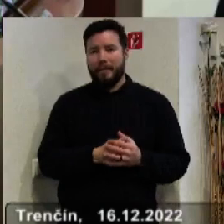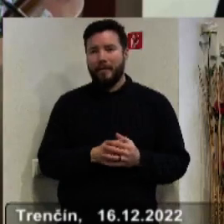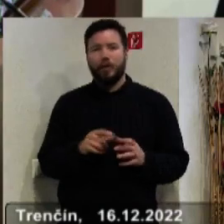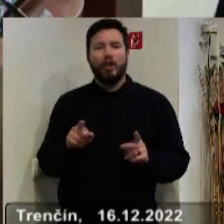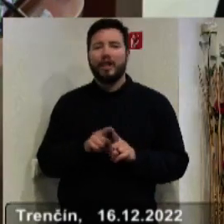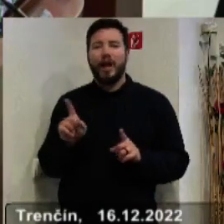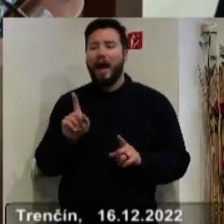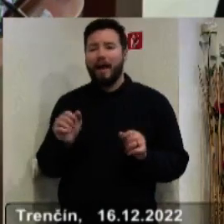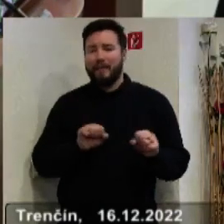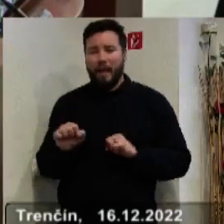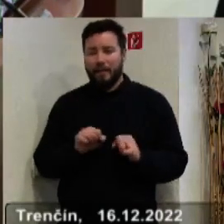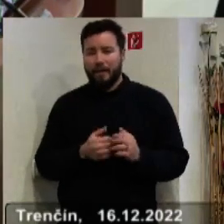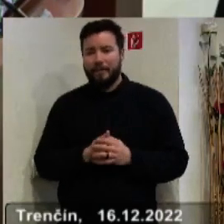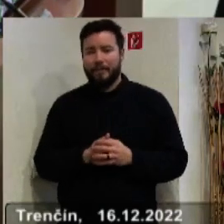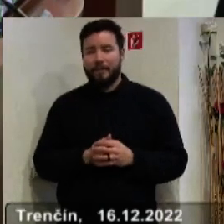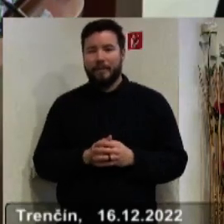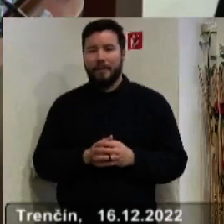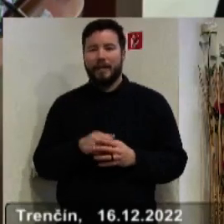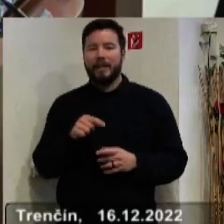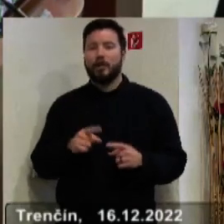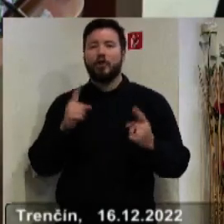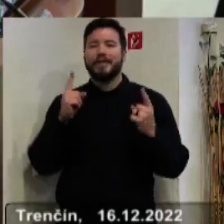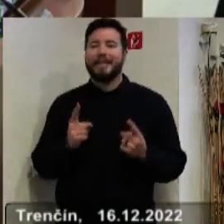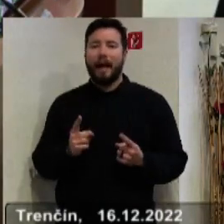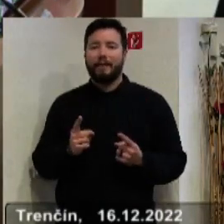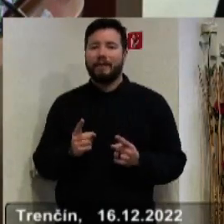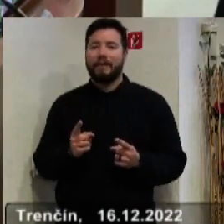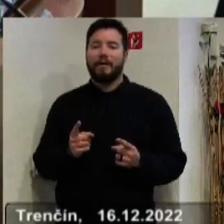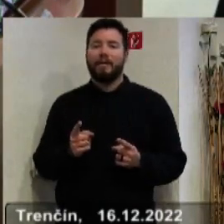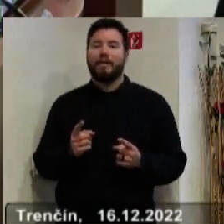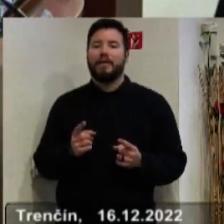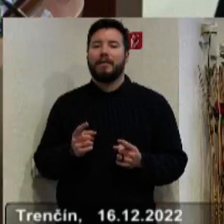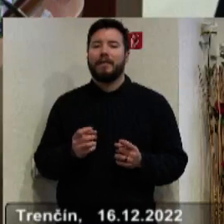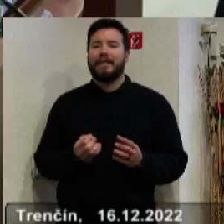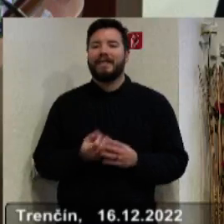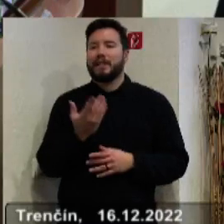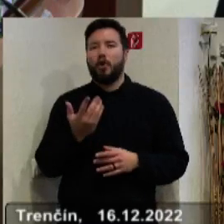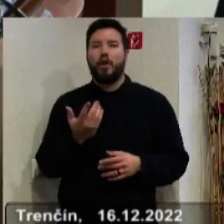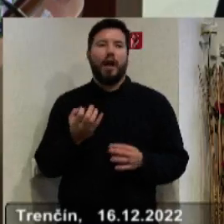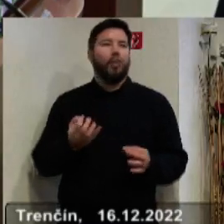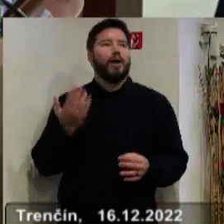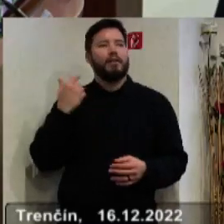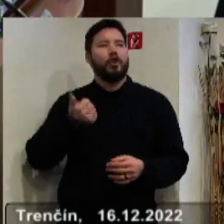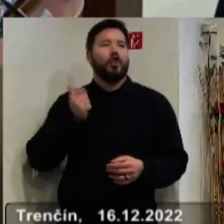akákoľvek vláda. Tento stav nevznikol za deň, ani za dva, ani za rok. Ani za dva roky.